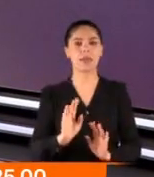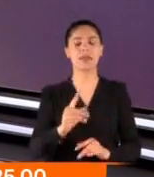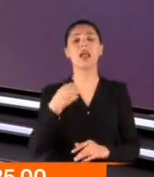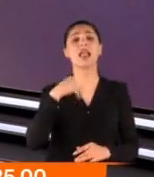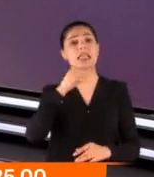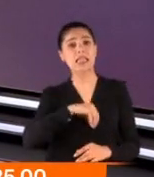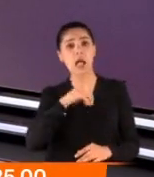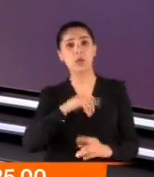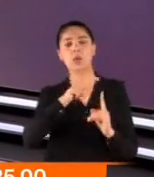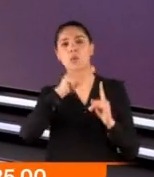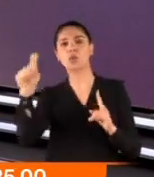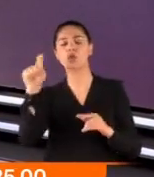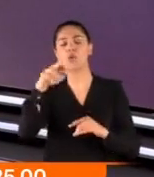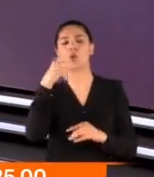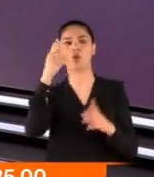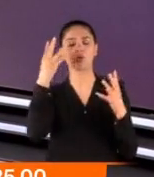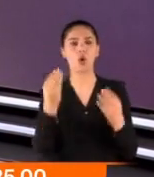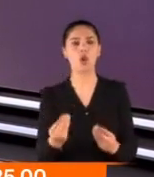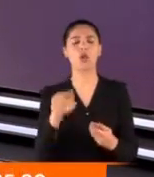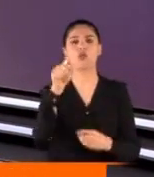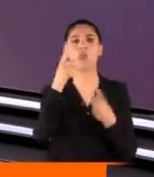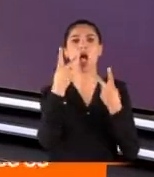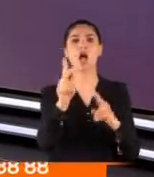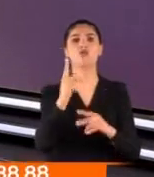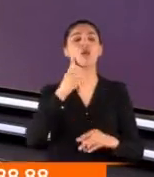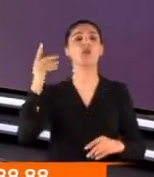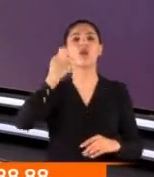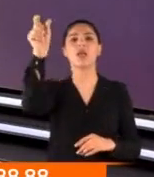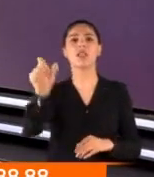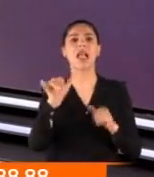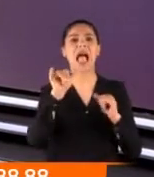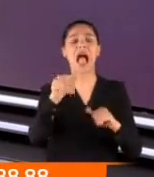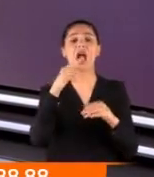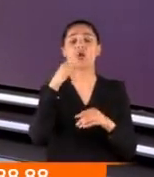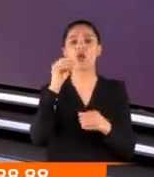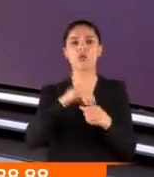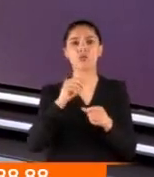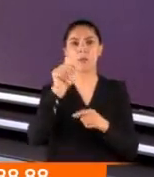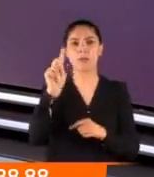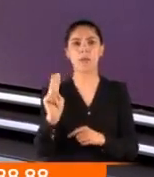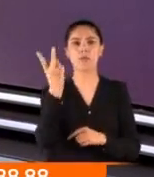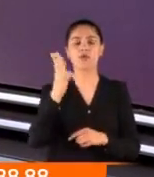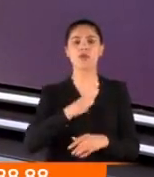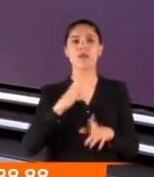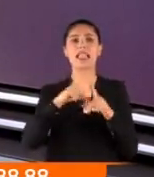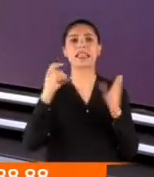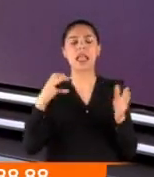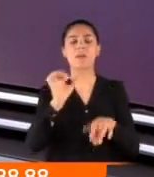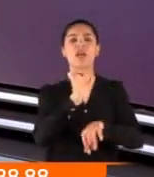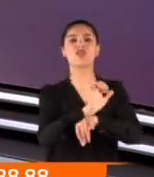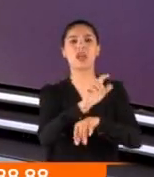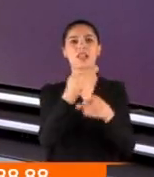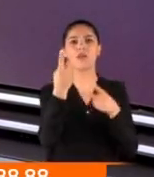Ve zannediyorum uzun süre konuşulacak bir açıklama bu. Erdoğan aynı konuşmada bir de müjde verdi. Diyarbakır cezaevinin boşaltılacağını ve